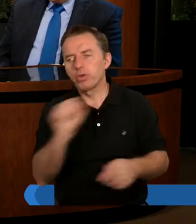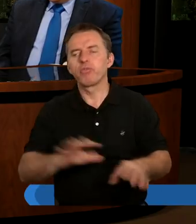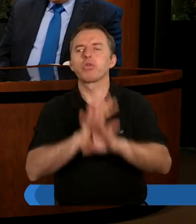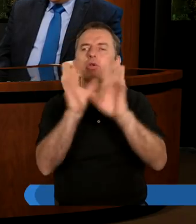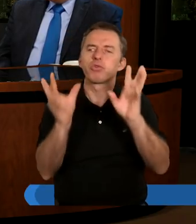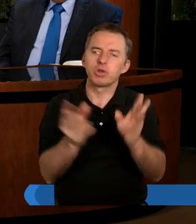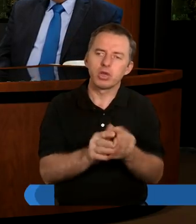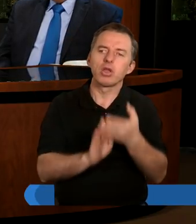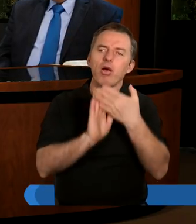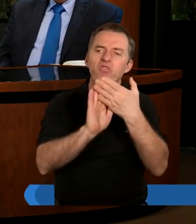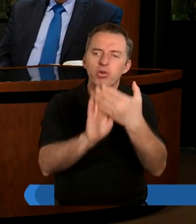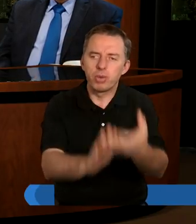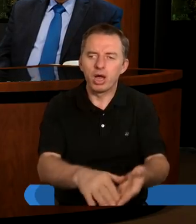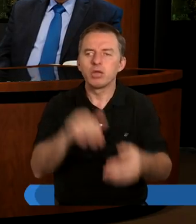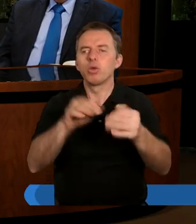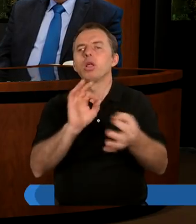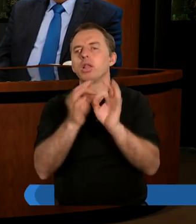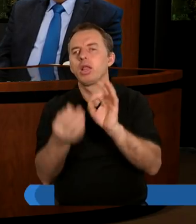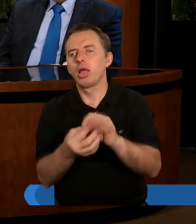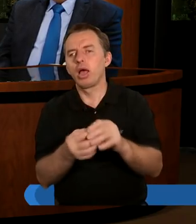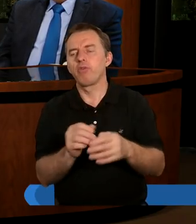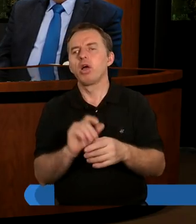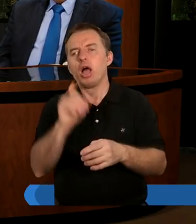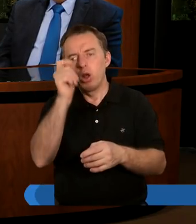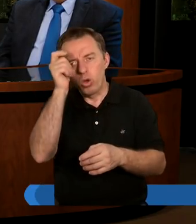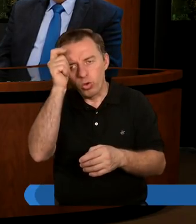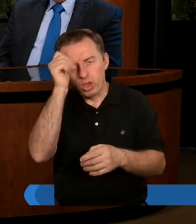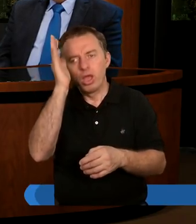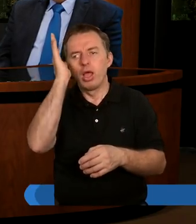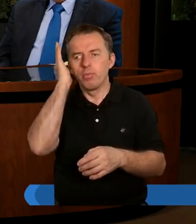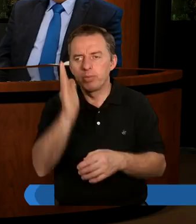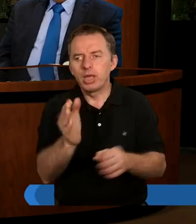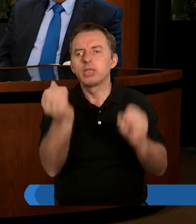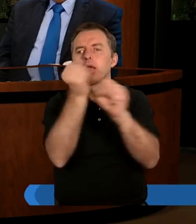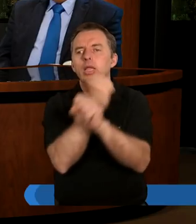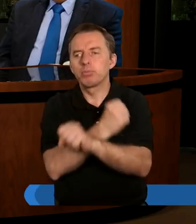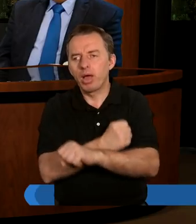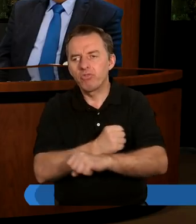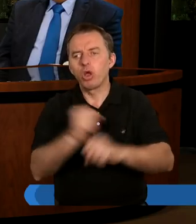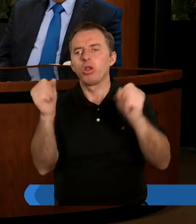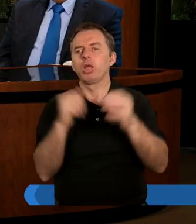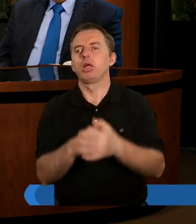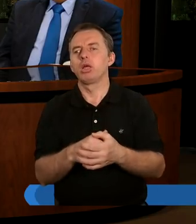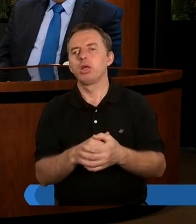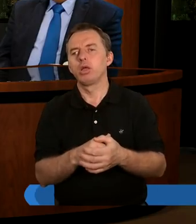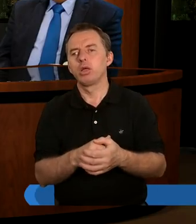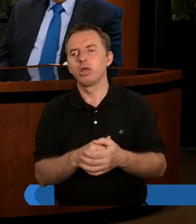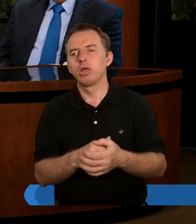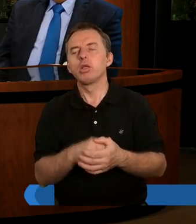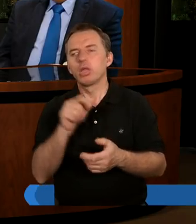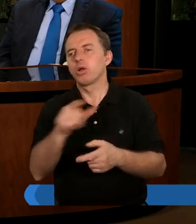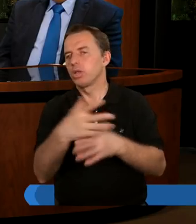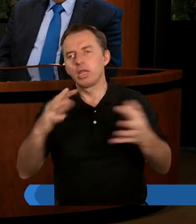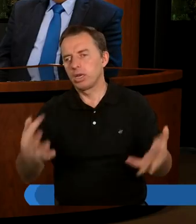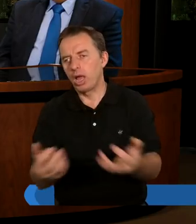wszystkim wybaczy. Może nawet Lucyfer będzie zbawiony. Tego nie znajdziemy w